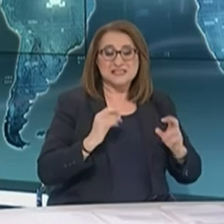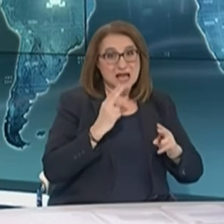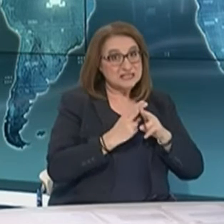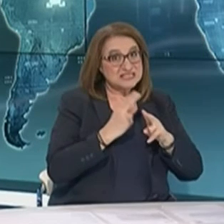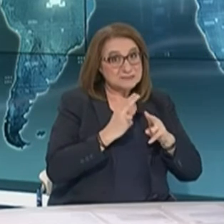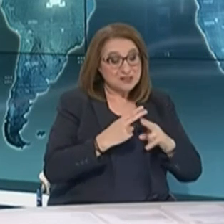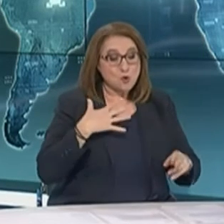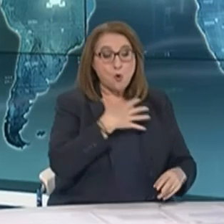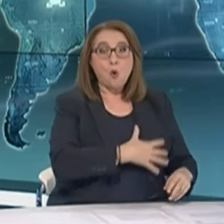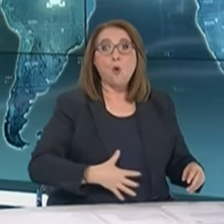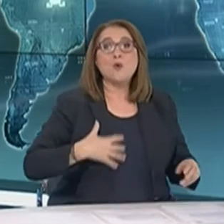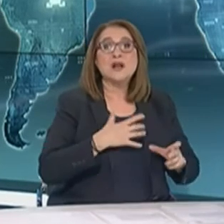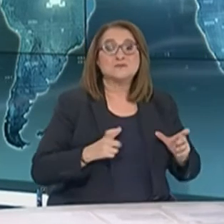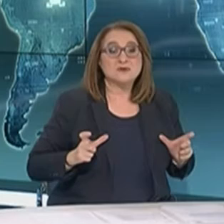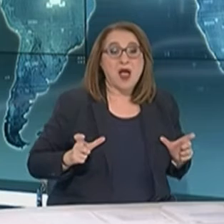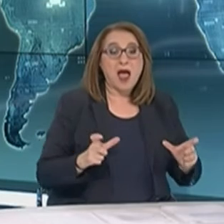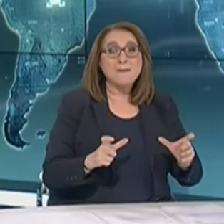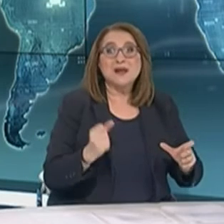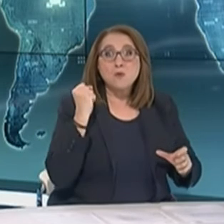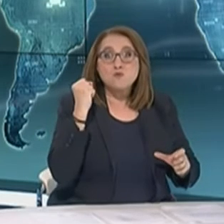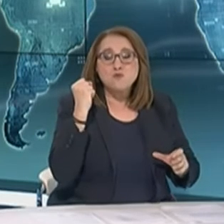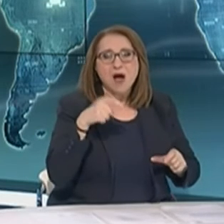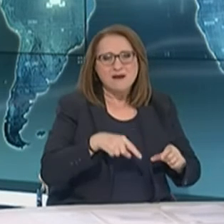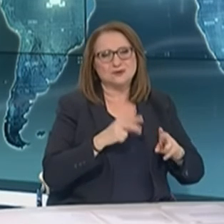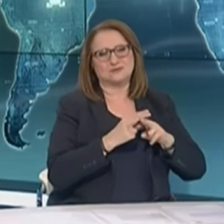σημαντικό βαθμό με την απομάκρυνση του ιού από τον οργανισμό μας.